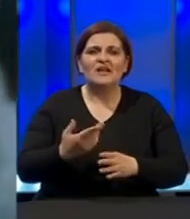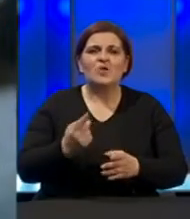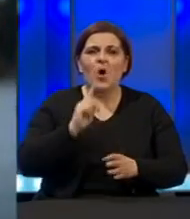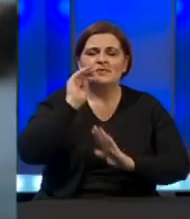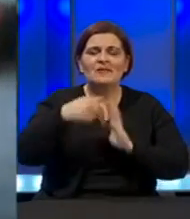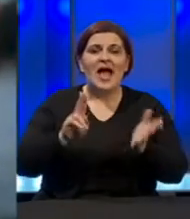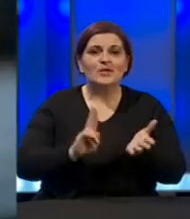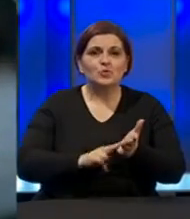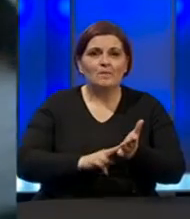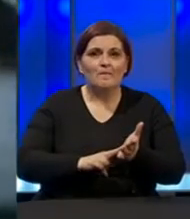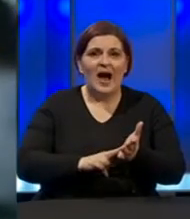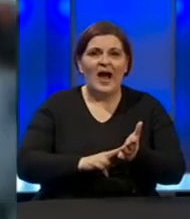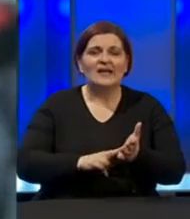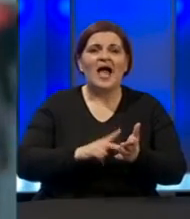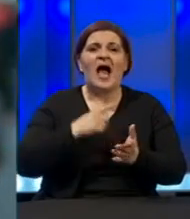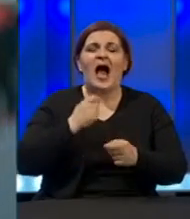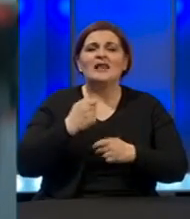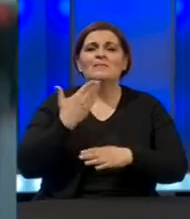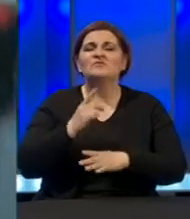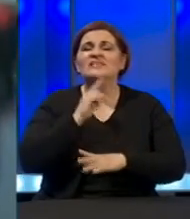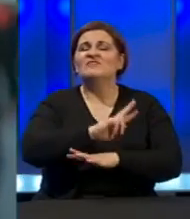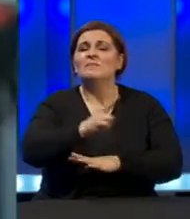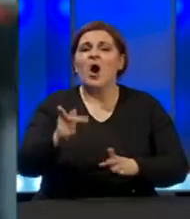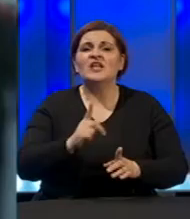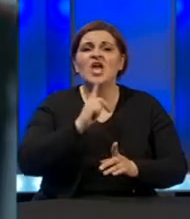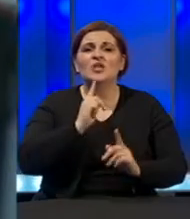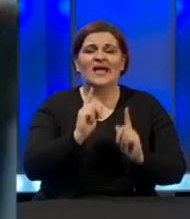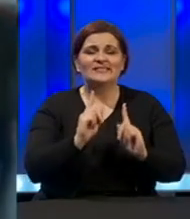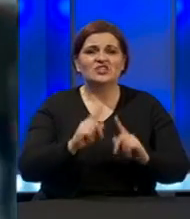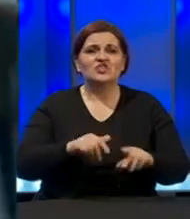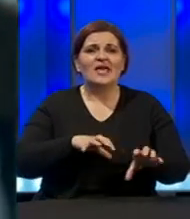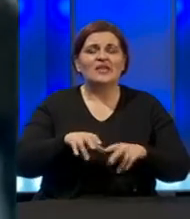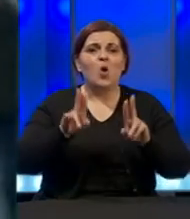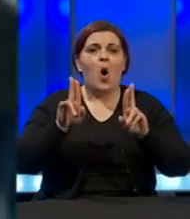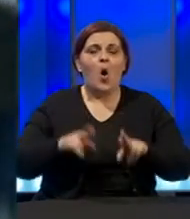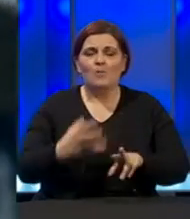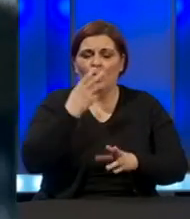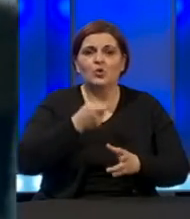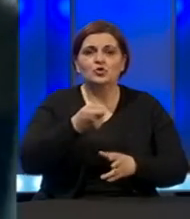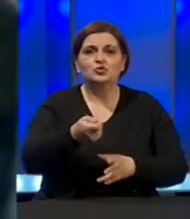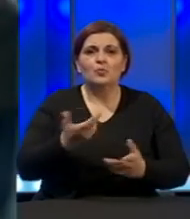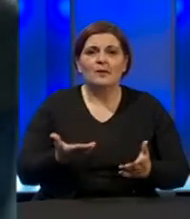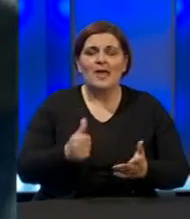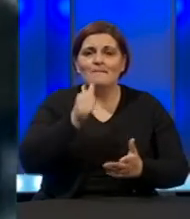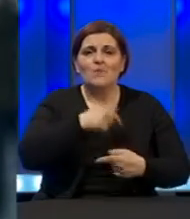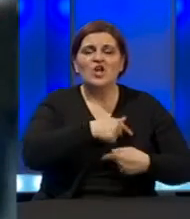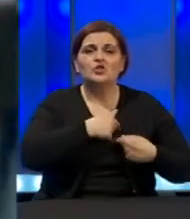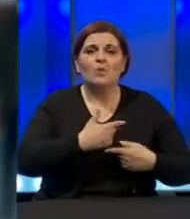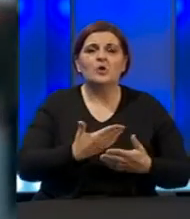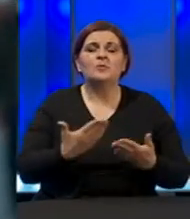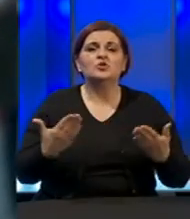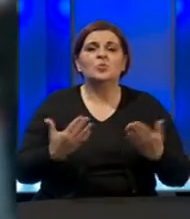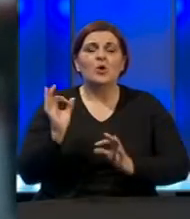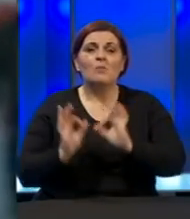maraka, ali i da savisnim poslodavcima, odnosno svima onima koji zadrže radnike, budu omogućene subvencije na poreze i doprinose u određenom